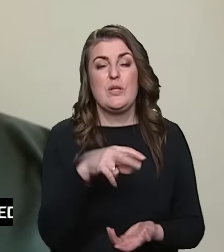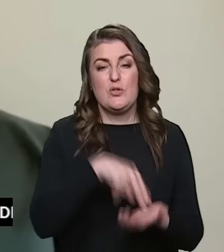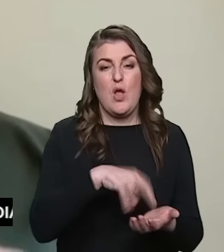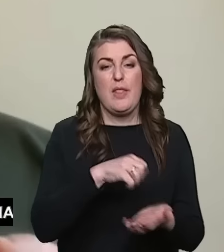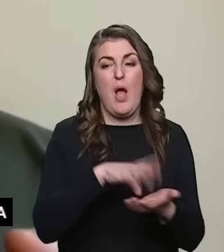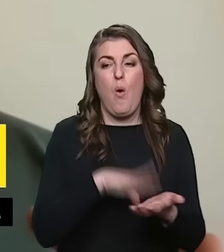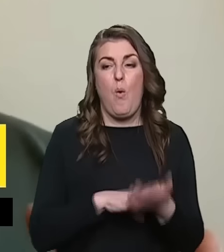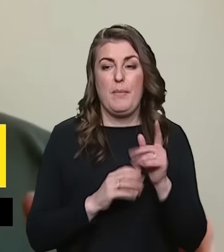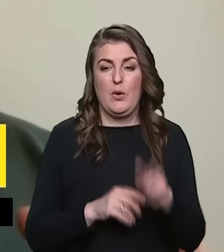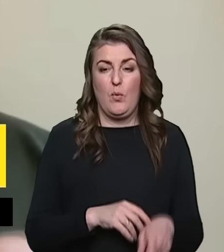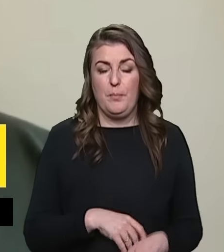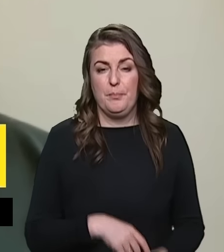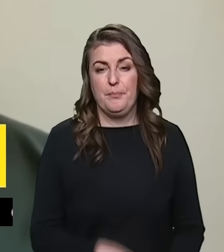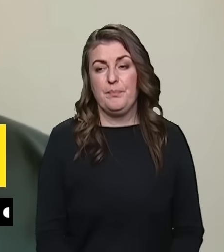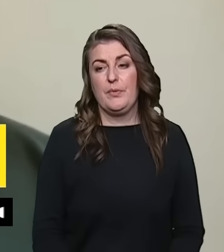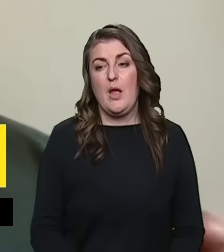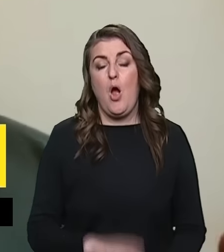на обліку.